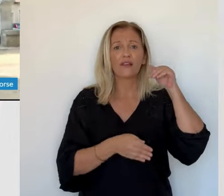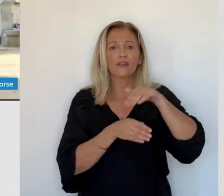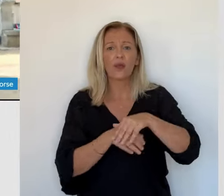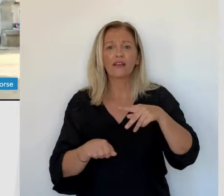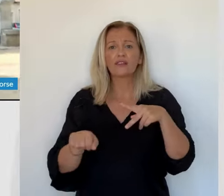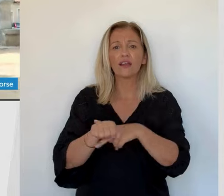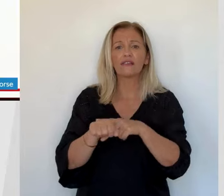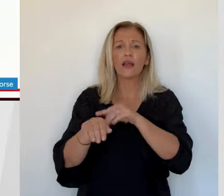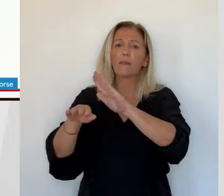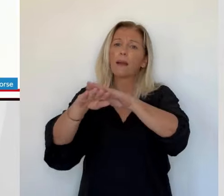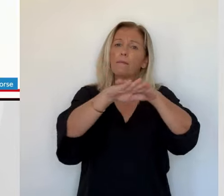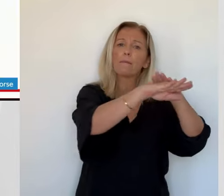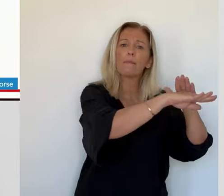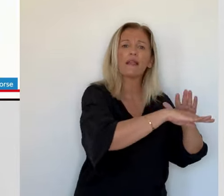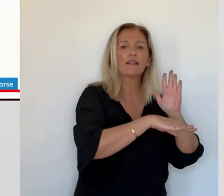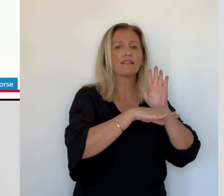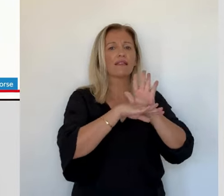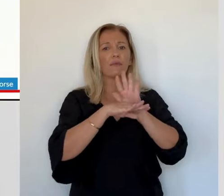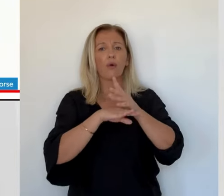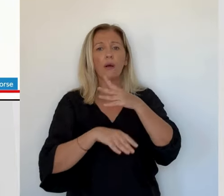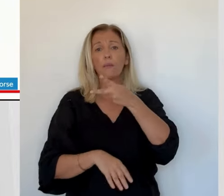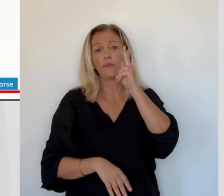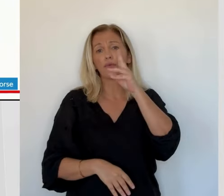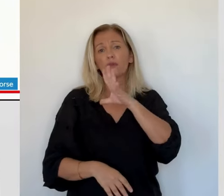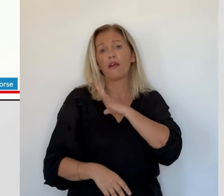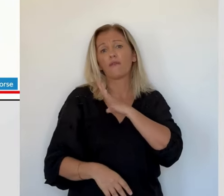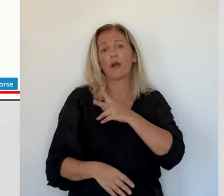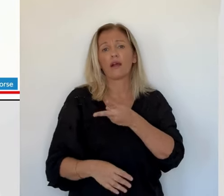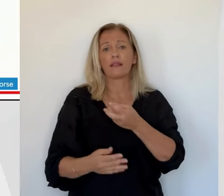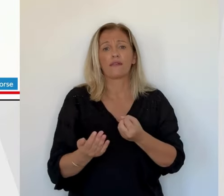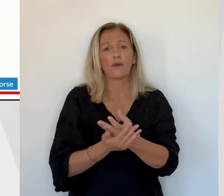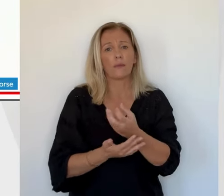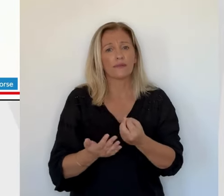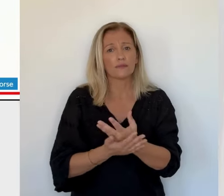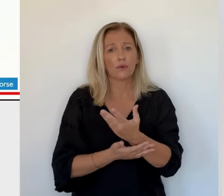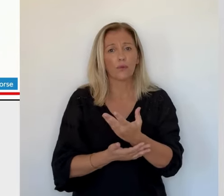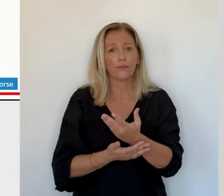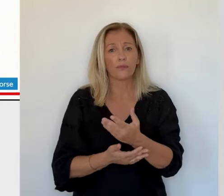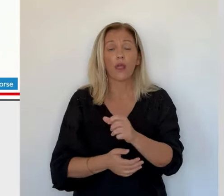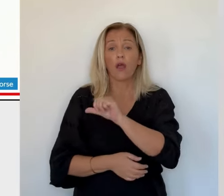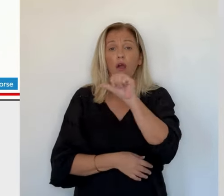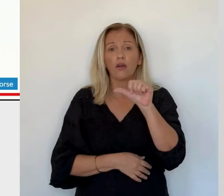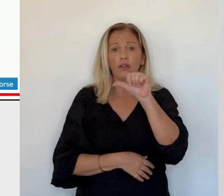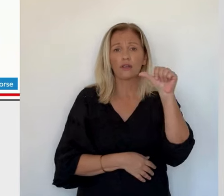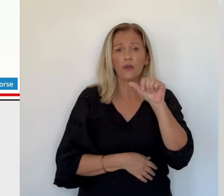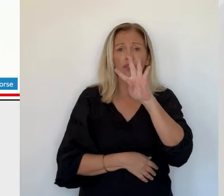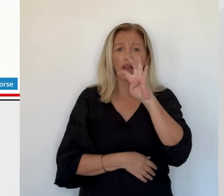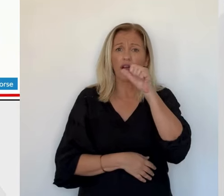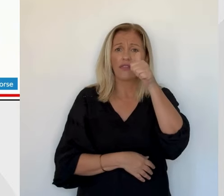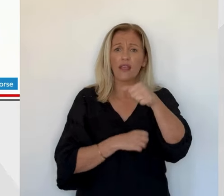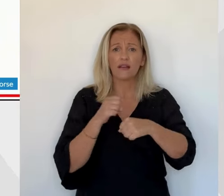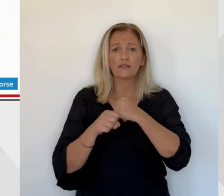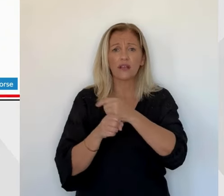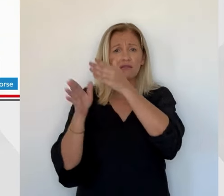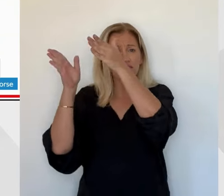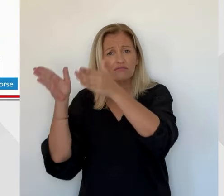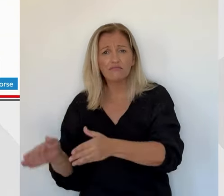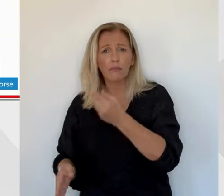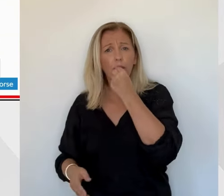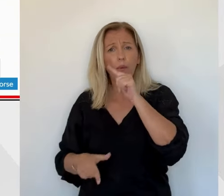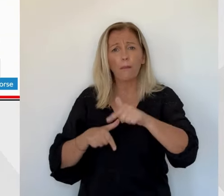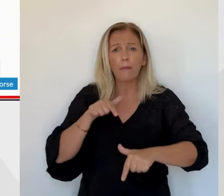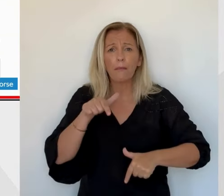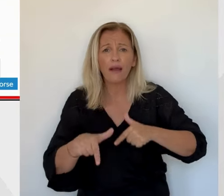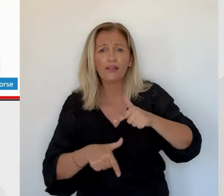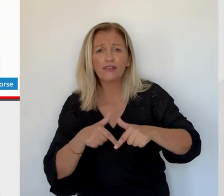aboutiront. Un appel à témoins a été lancé hier soir par la gendarmerie. Ange Antoine Agniette est un marcheur aguerri. A ce